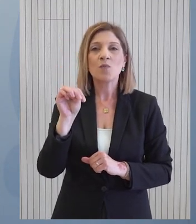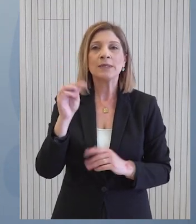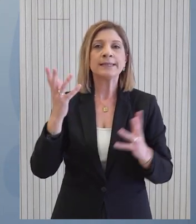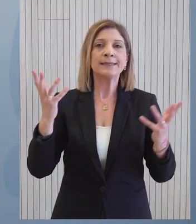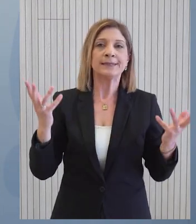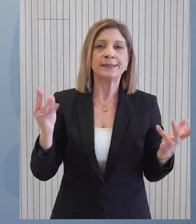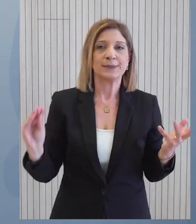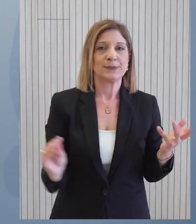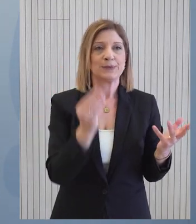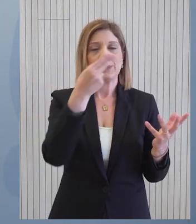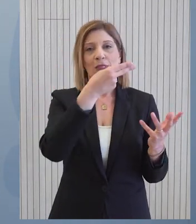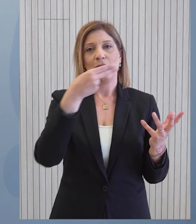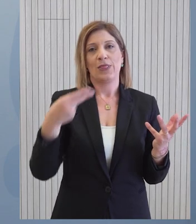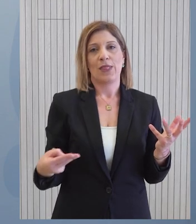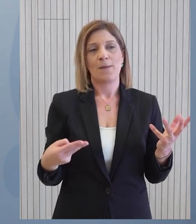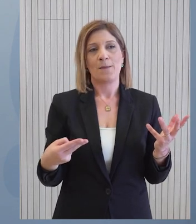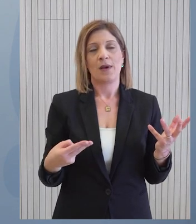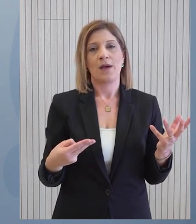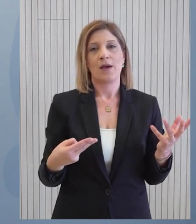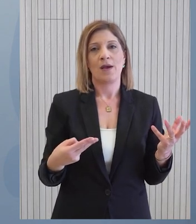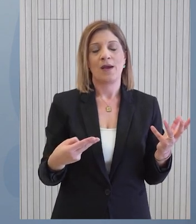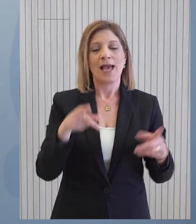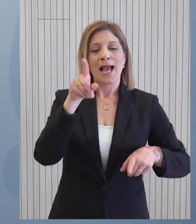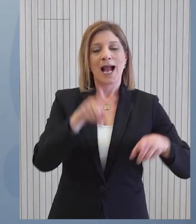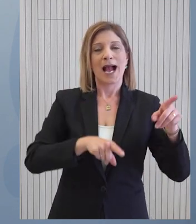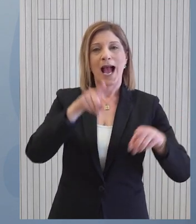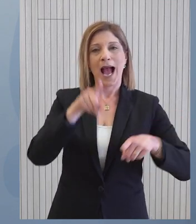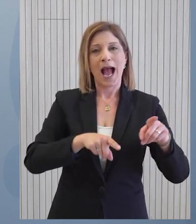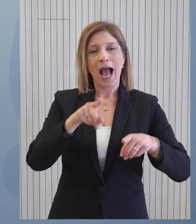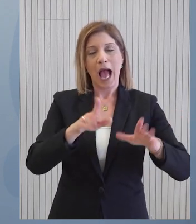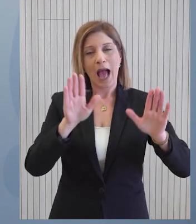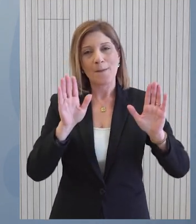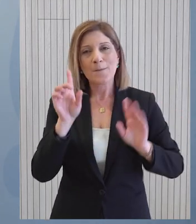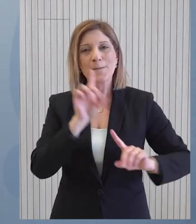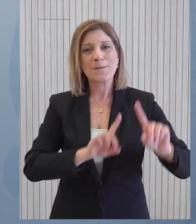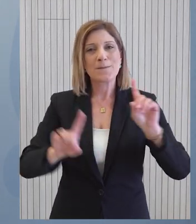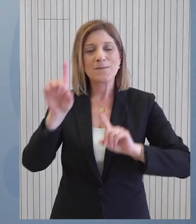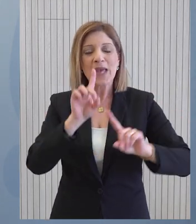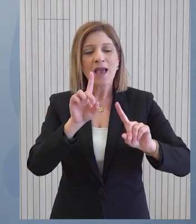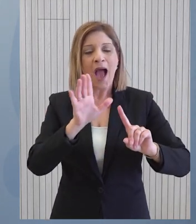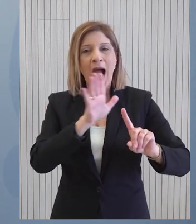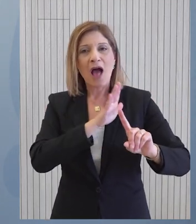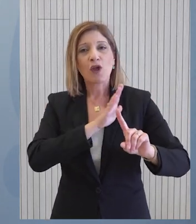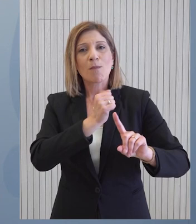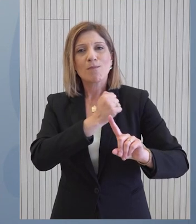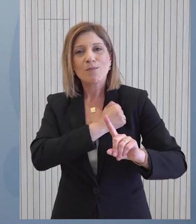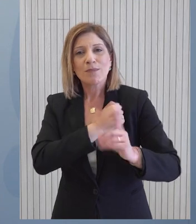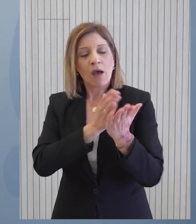εκμετάλλευσης από κάποιους όποιοι και αν είναι αυτοί, της πίστης των ανθρώπων.